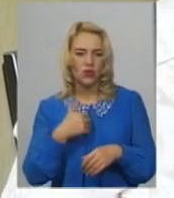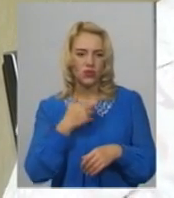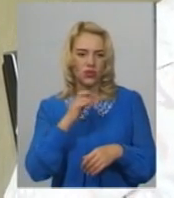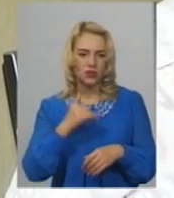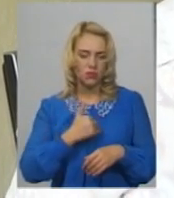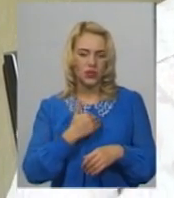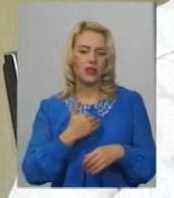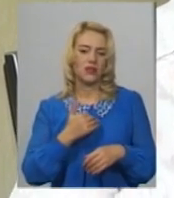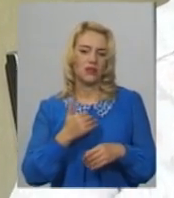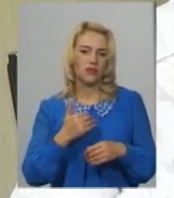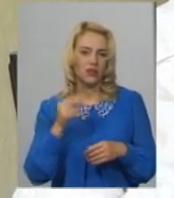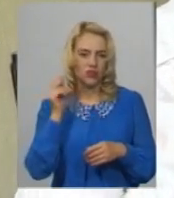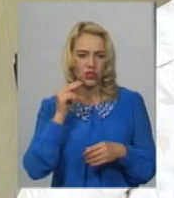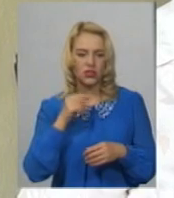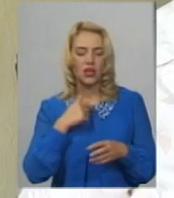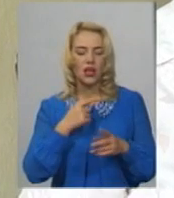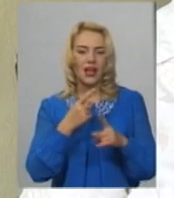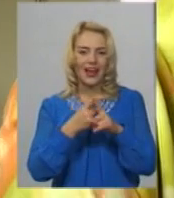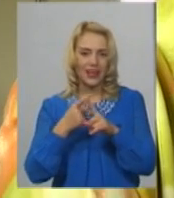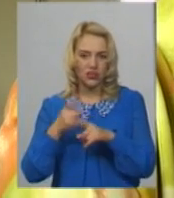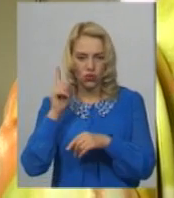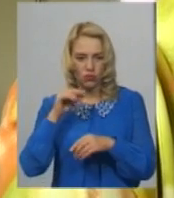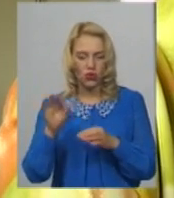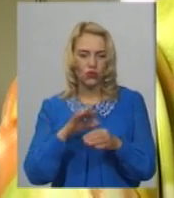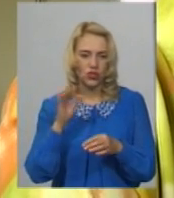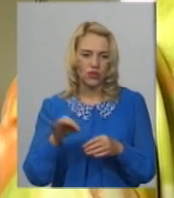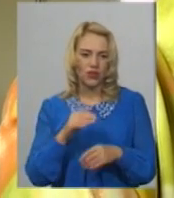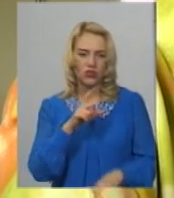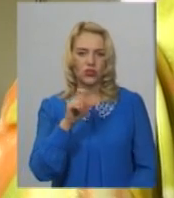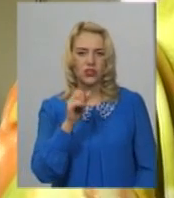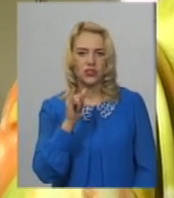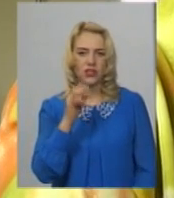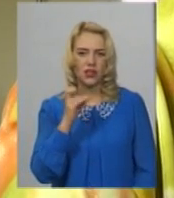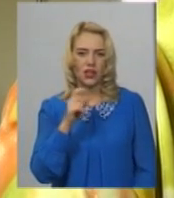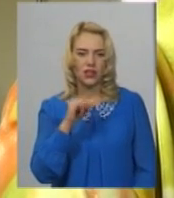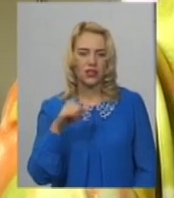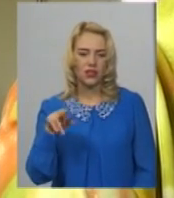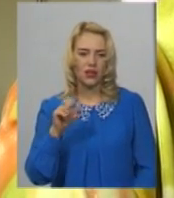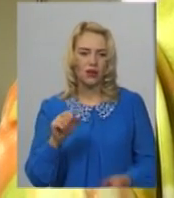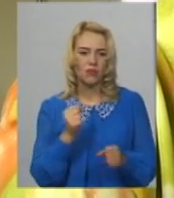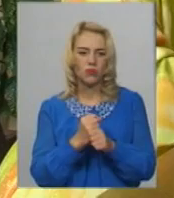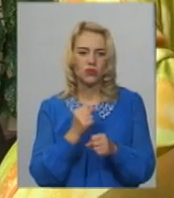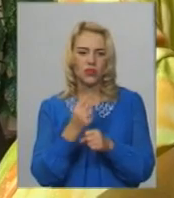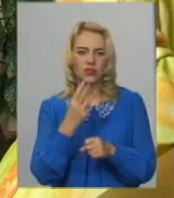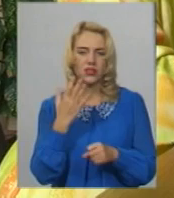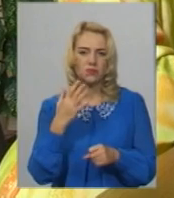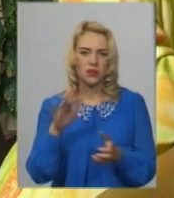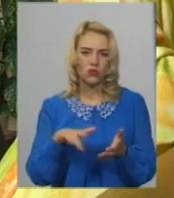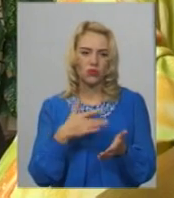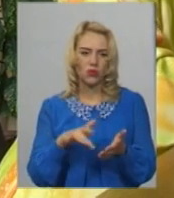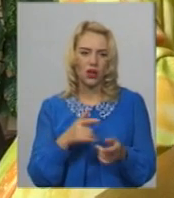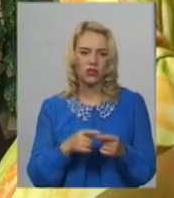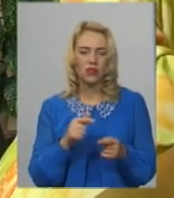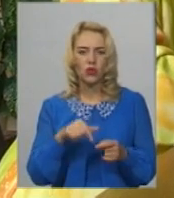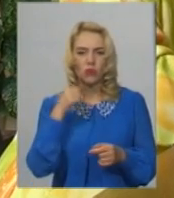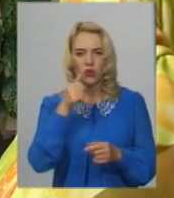вишивати хрестиком бабуся навчила, а бісером не мій. Зінаїда підручна, пропрацювала 35 років бухгалтером. Цього року вступила на другий